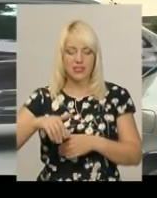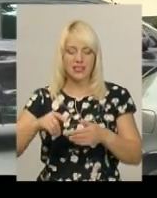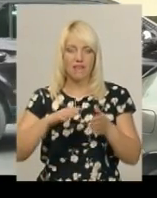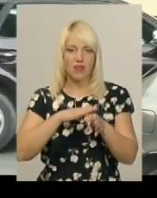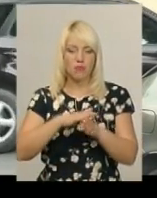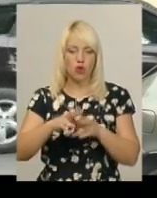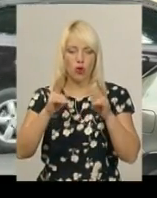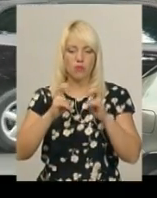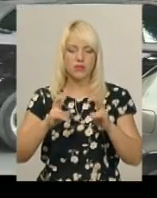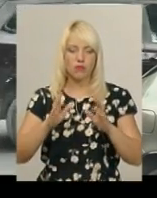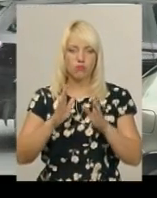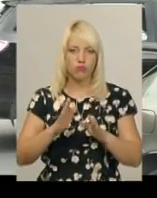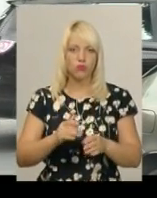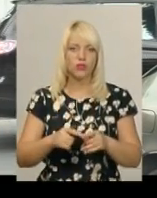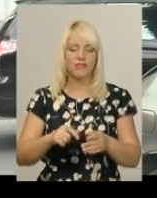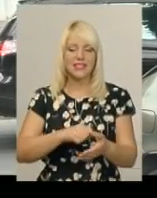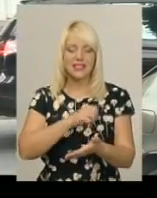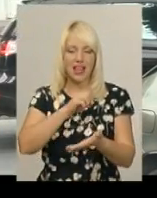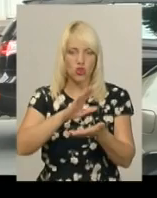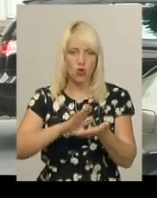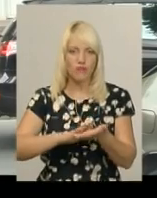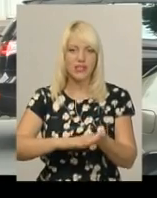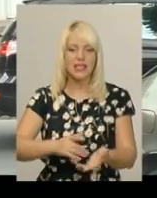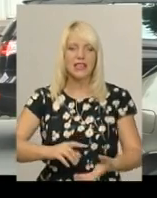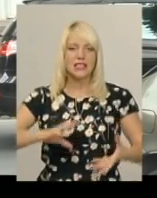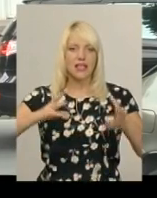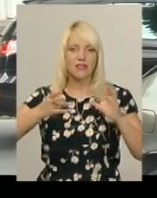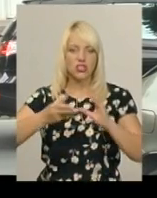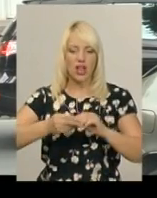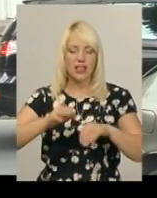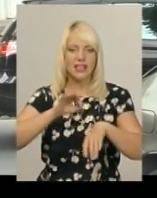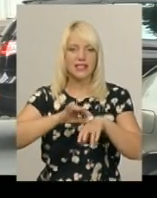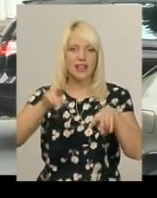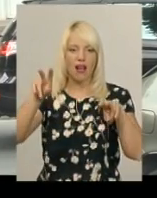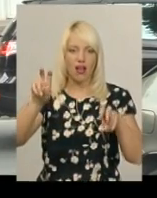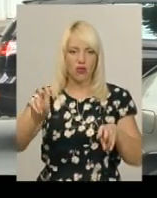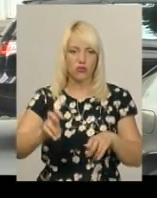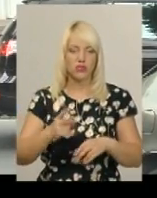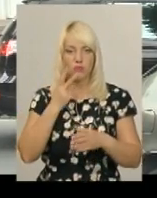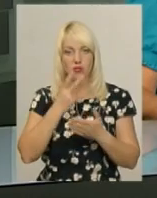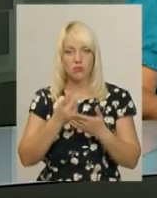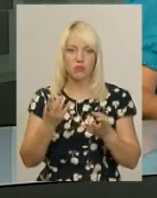встановлений завершальний діагноз. І після того будемо бачити, чи потребує він подальшого стаціонарного лікування.